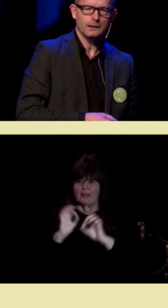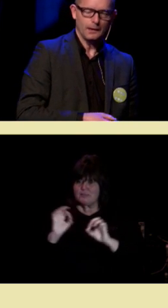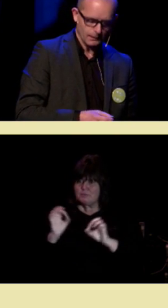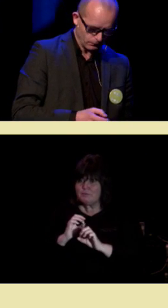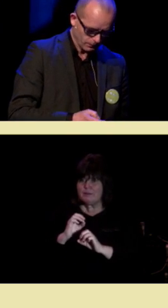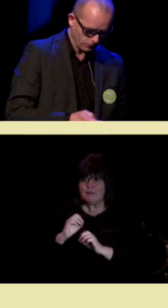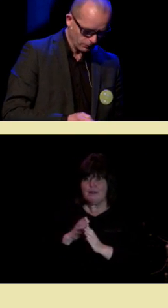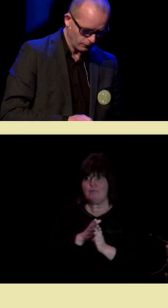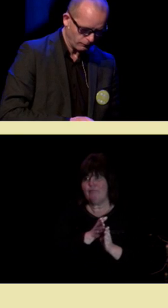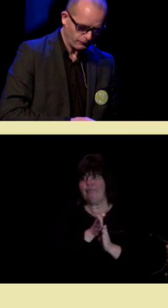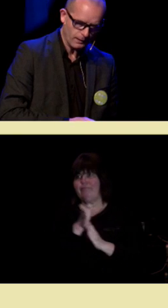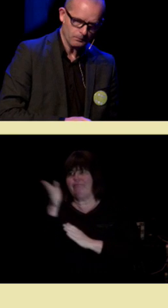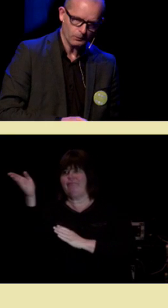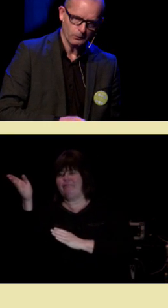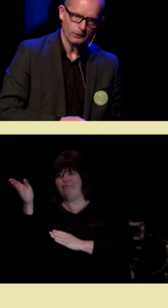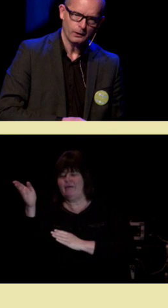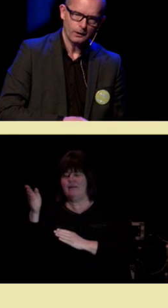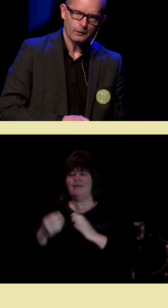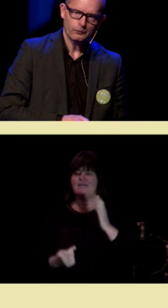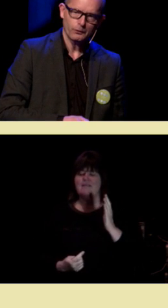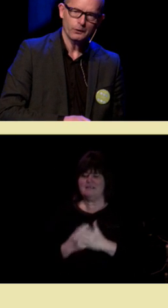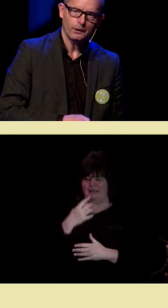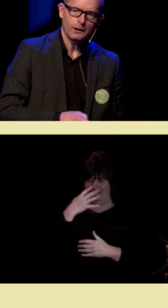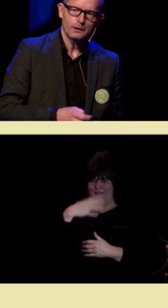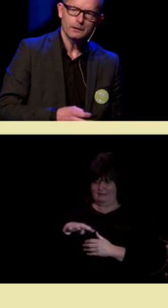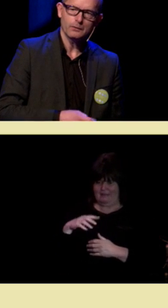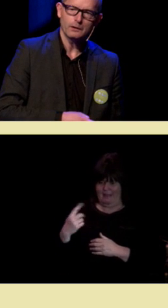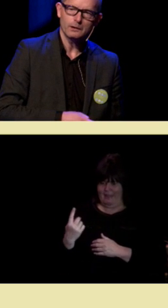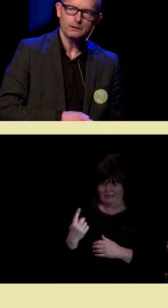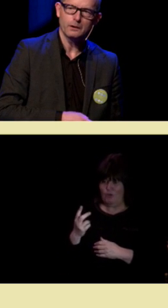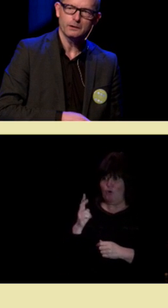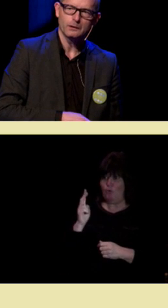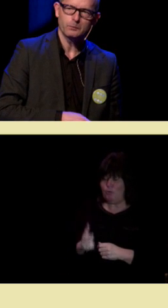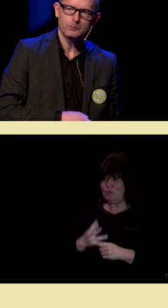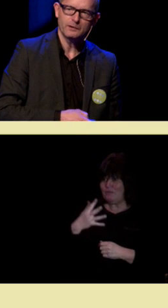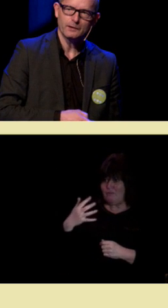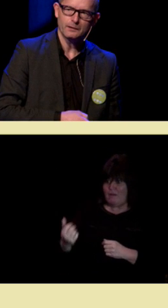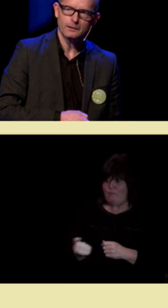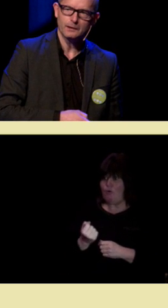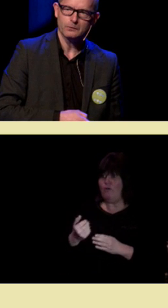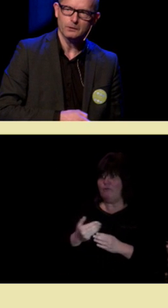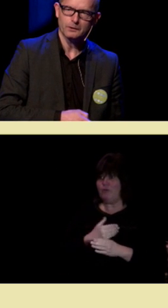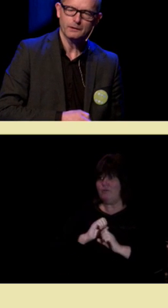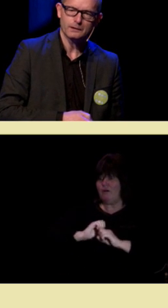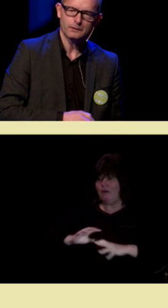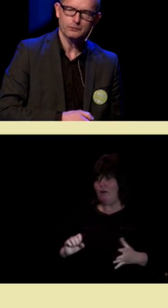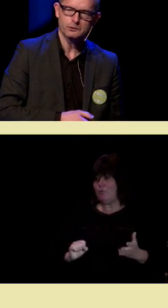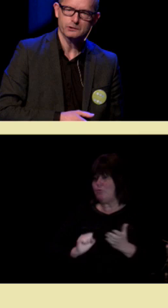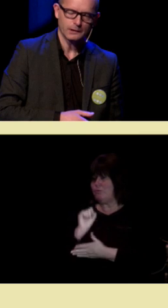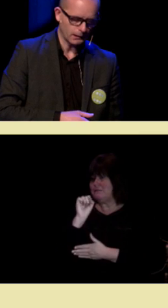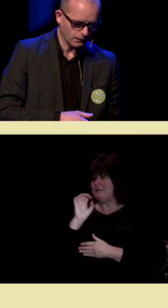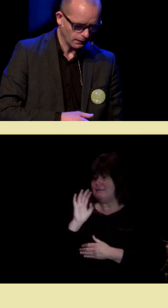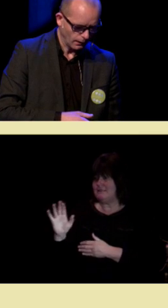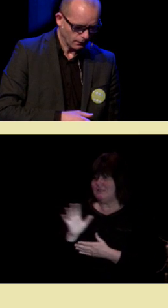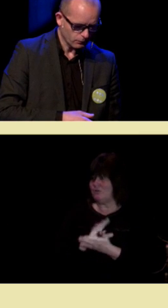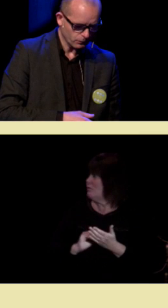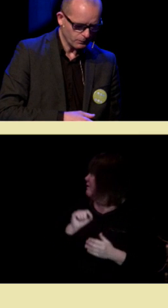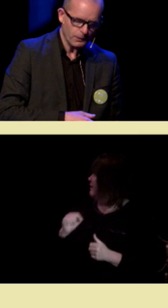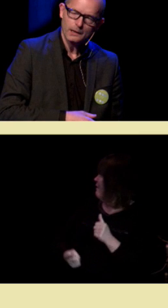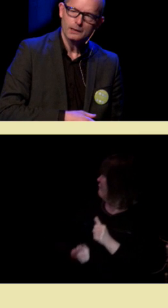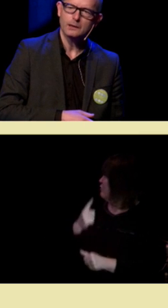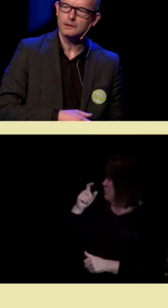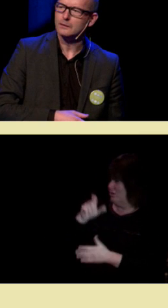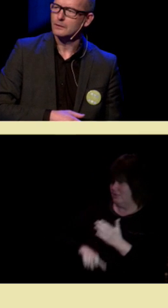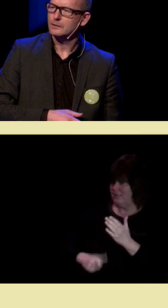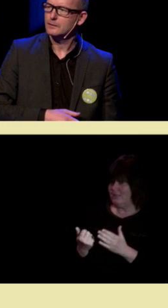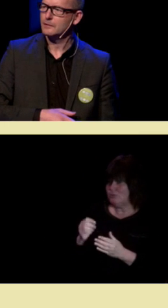1991, og de brukte fem år før de var klare til å publisere sine resultater. Dette er den første artiklen som stod i